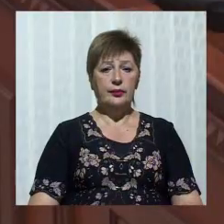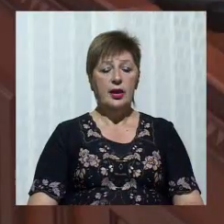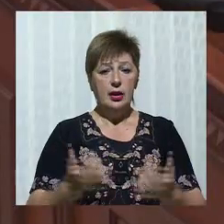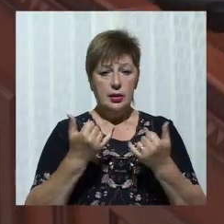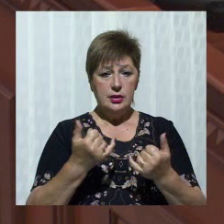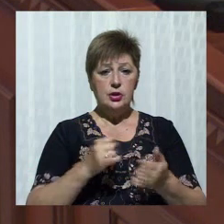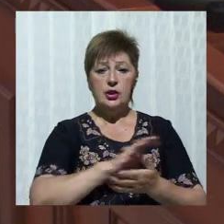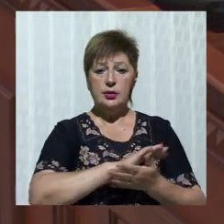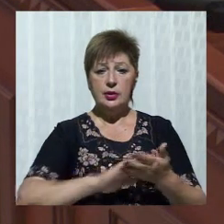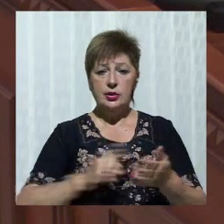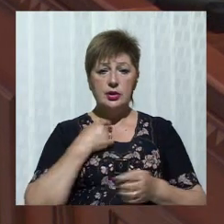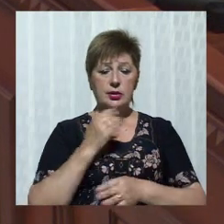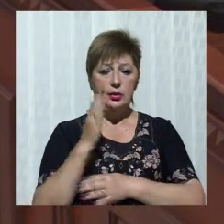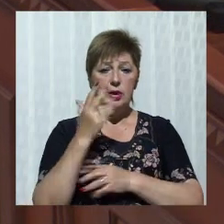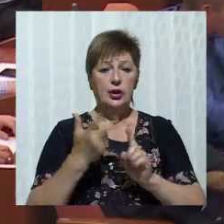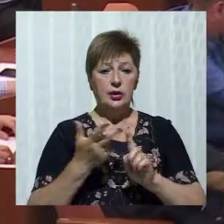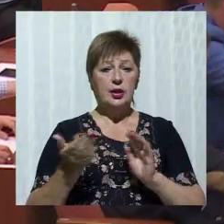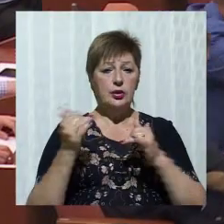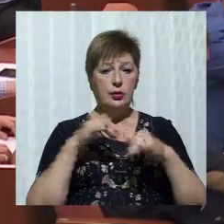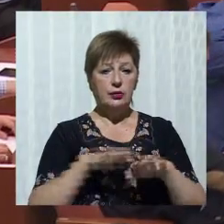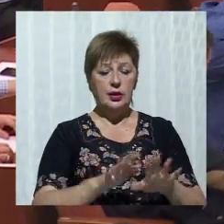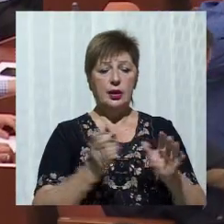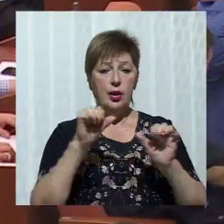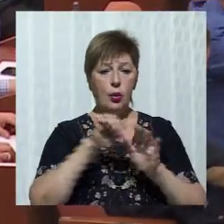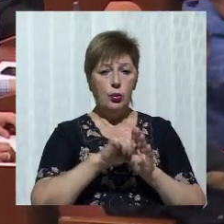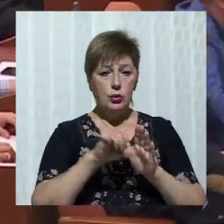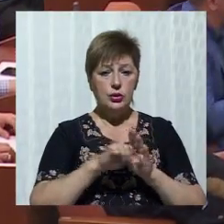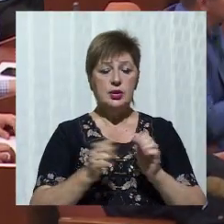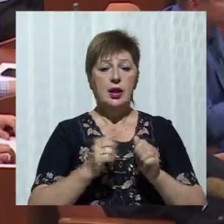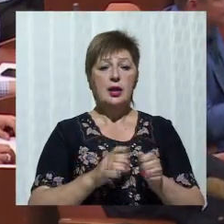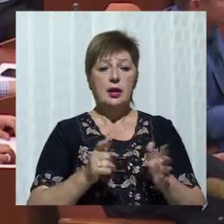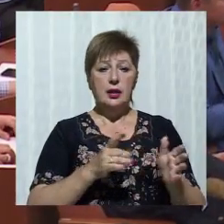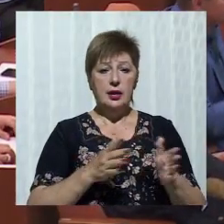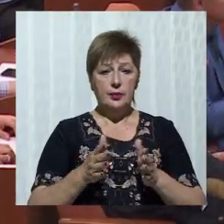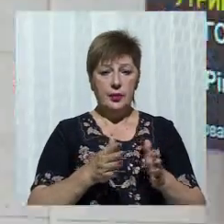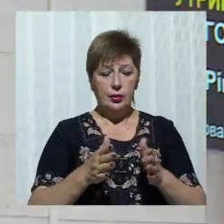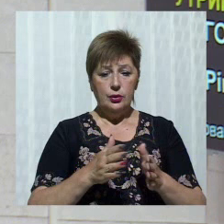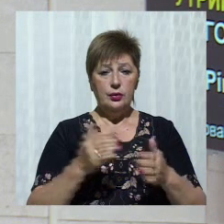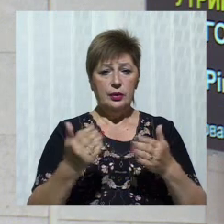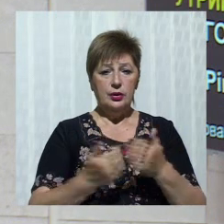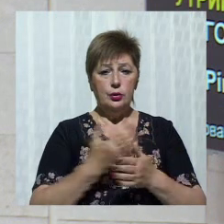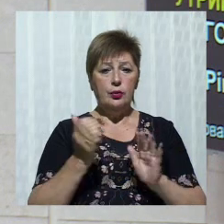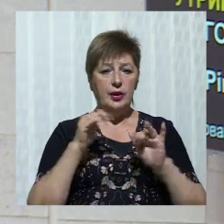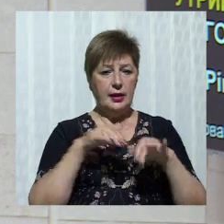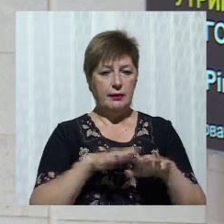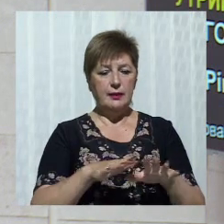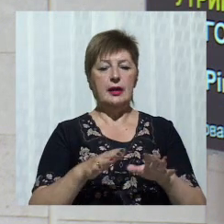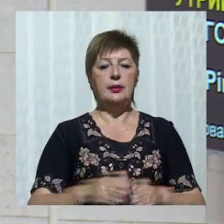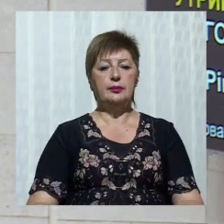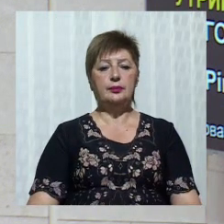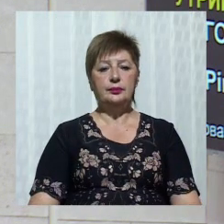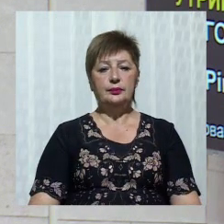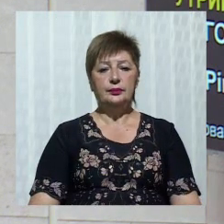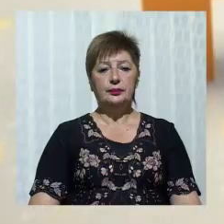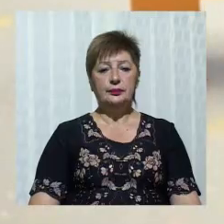Нині триває голосування третєї хвилі бюджету участі та проходить підготовка до нової хвилі прийому проєктів. Яна Стойкова, Іван Пономарьов, новини